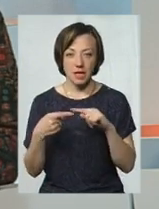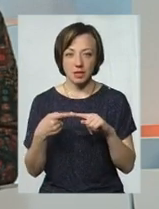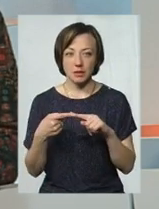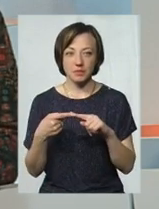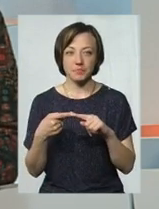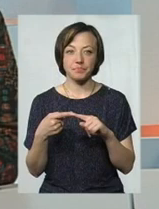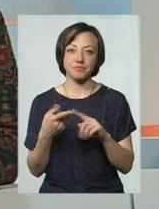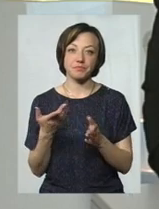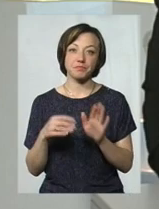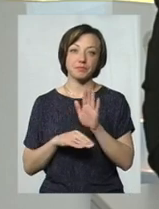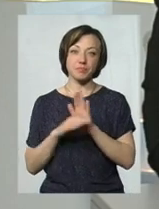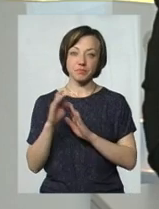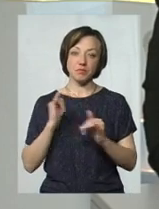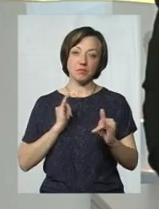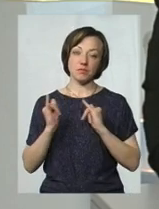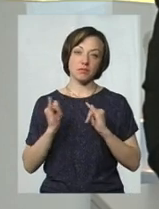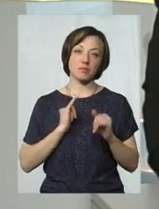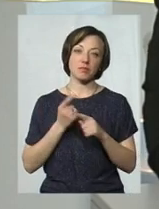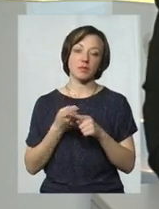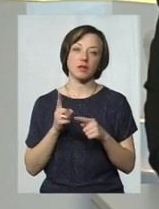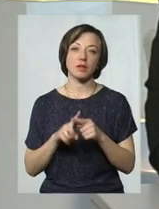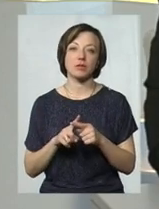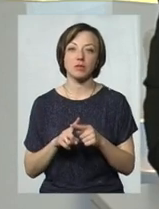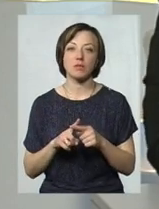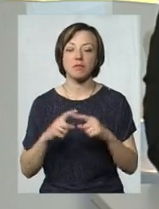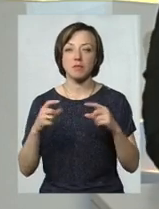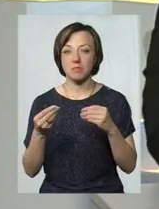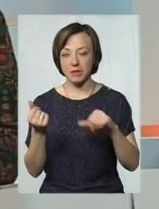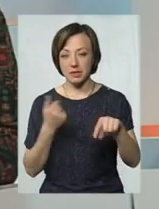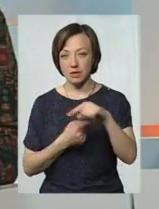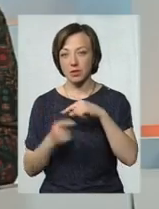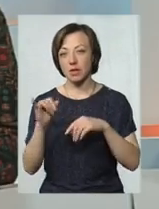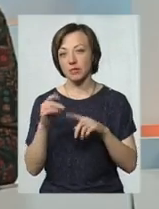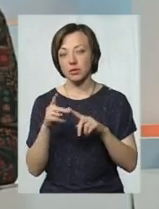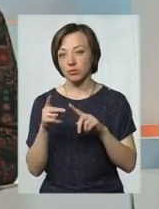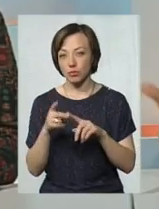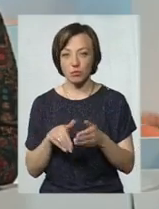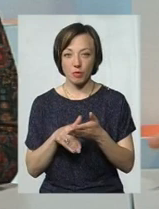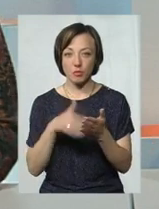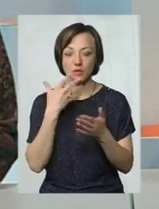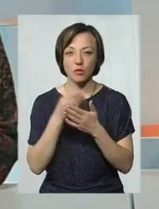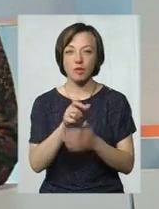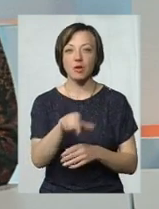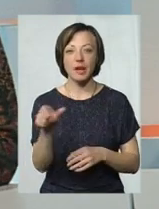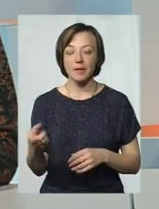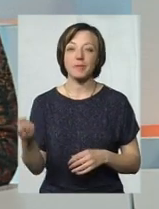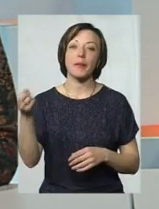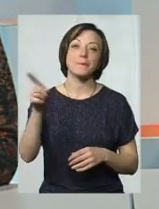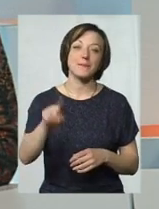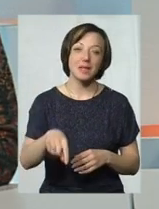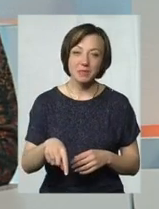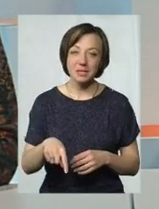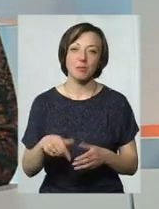десь підвищить лояльність до цього самого бізнесу, і по-друге, вони допоможуть своїм клієнтам, і тим самим вони